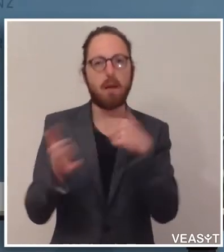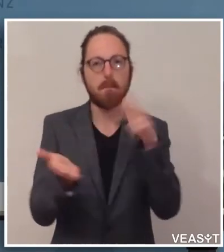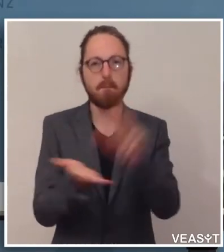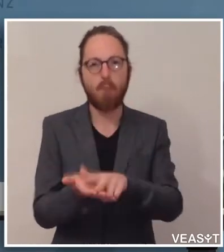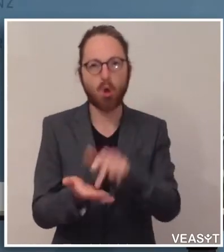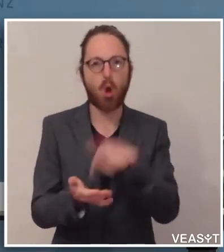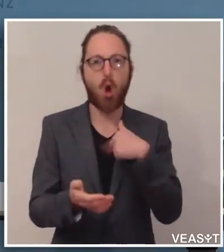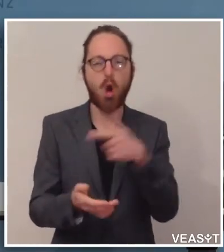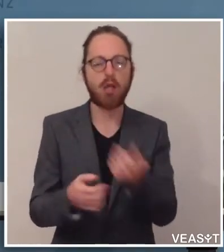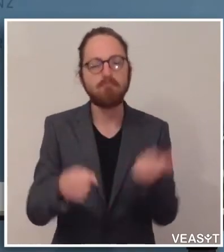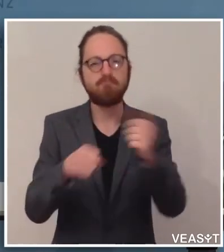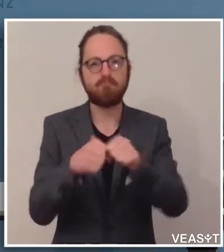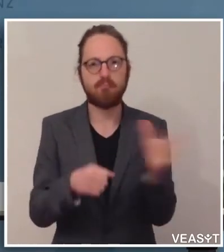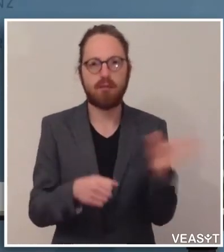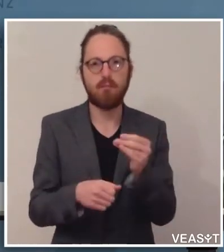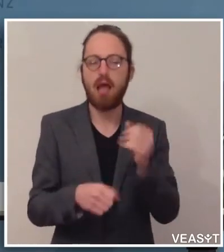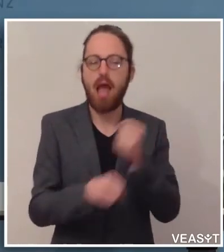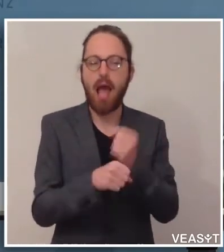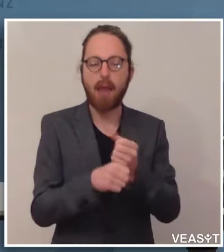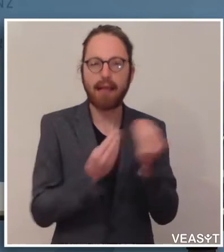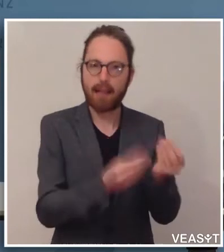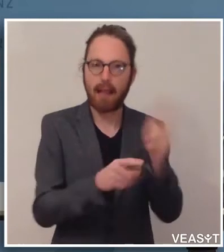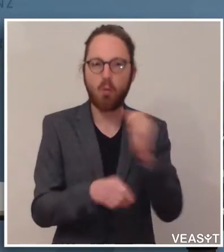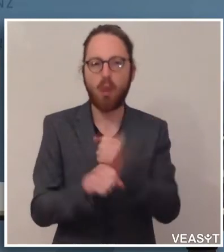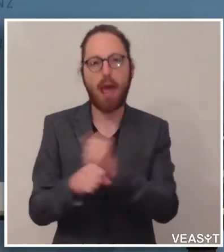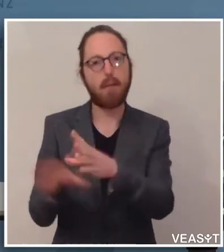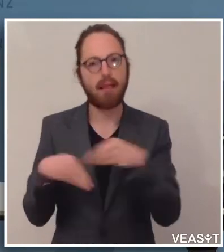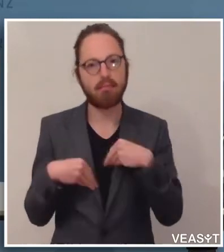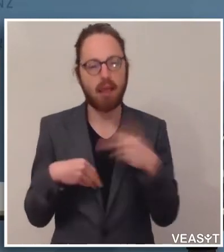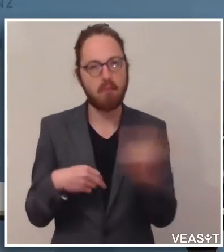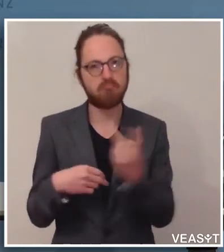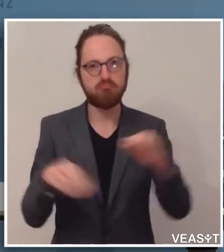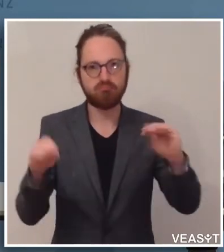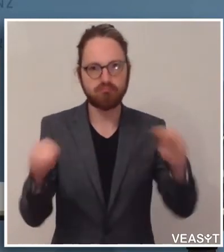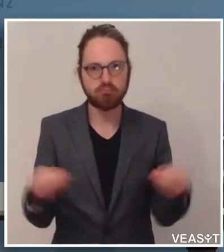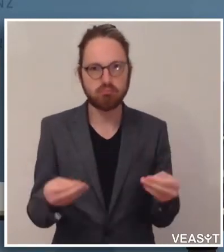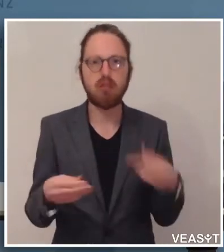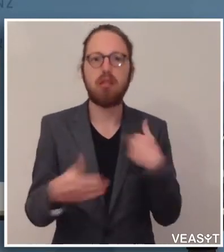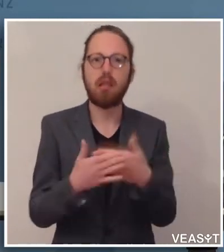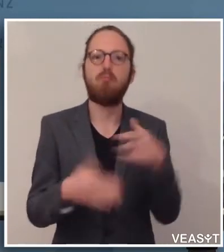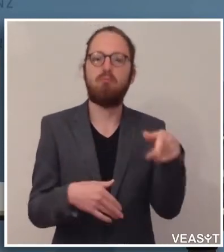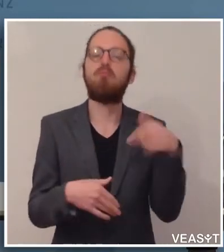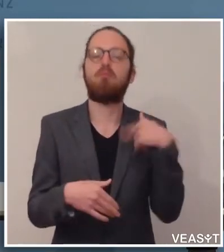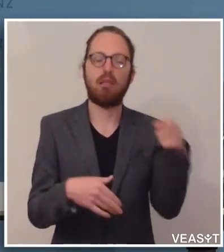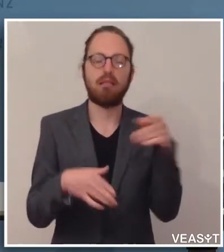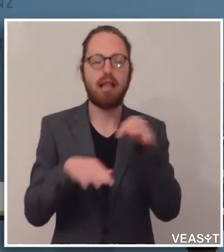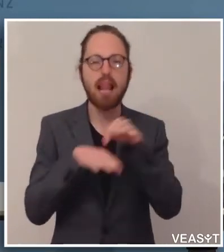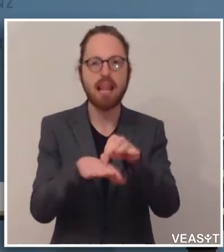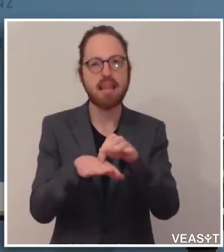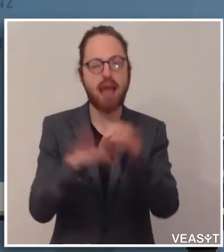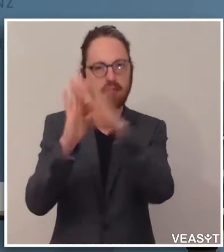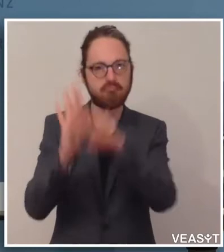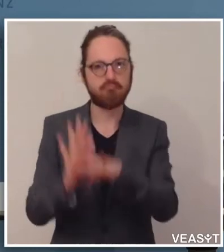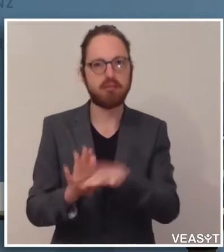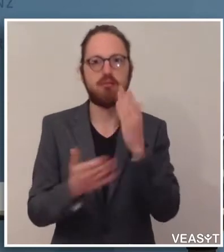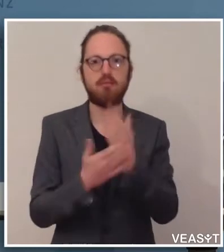Arbeitgeber- und Arbeitnehmervertretungen unterschrieben worden ist. Also diese Leitlinien für die Sicherheit auf den Baustellen, die müssen beinlichst